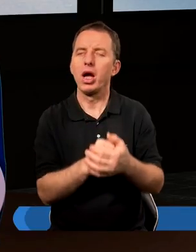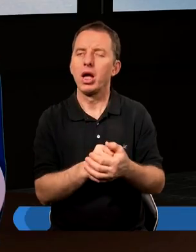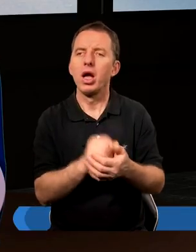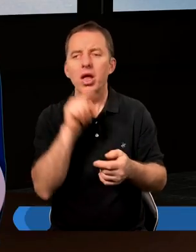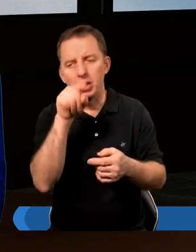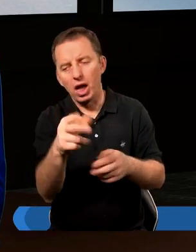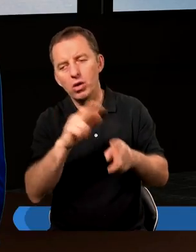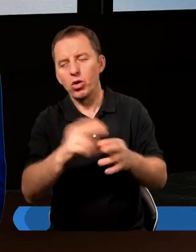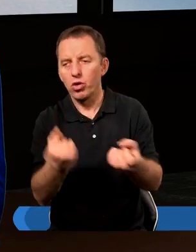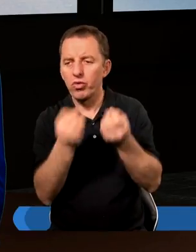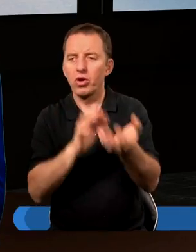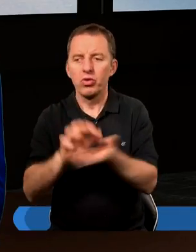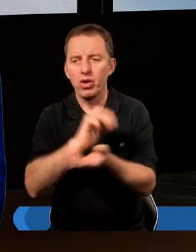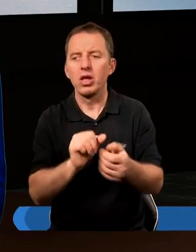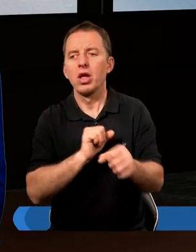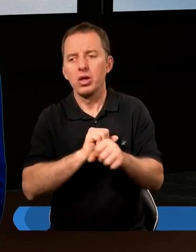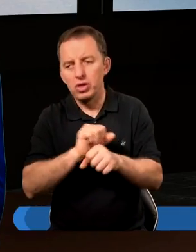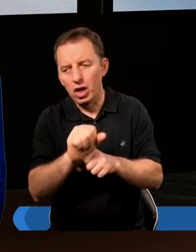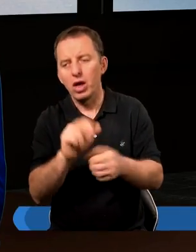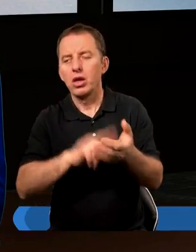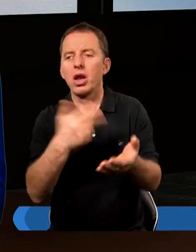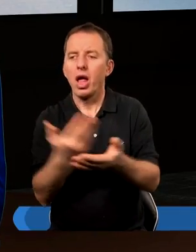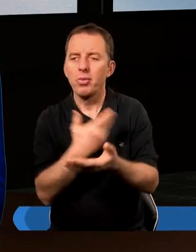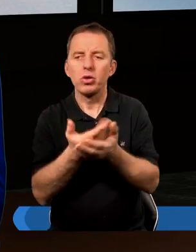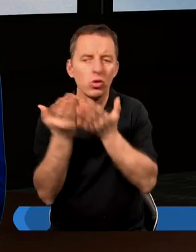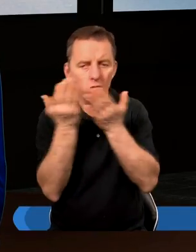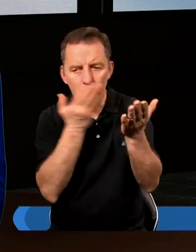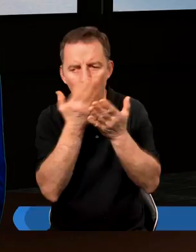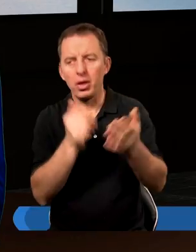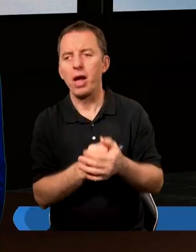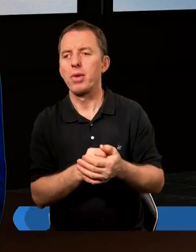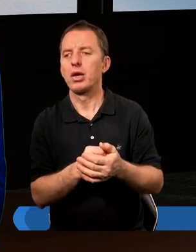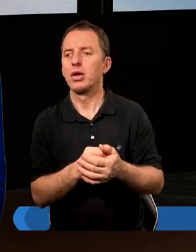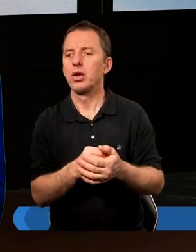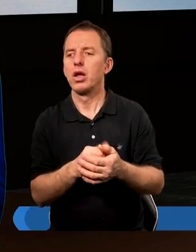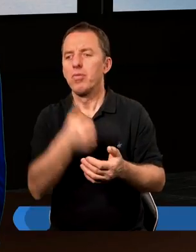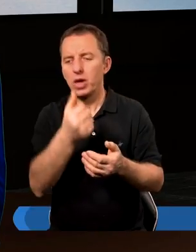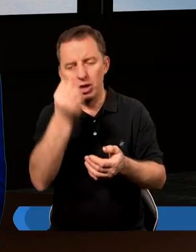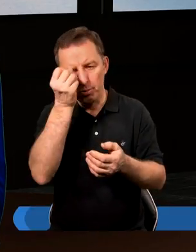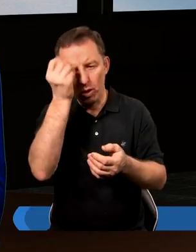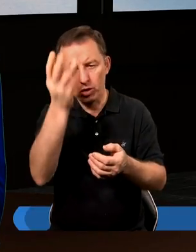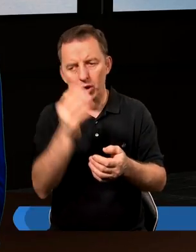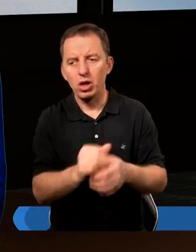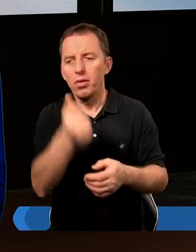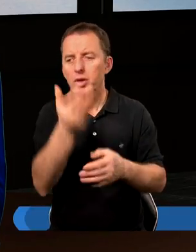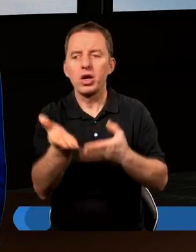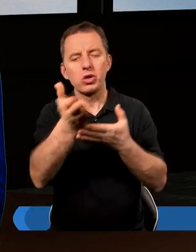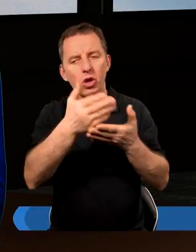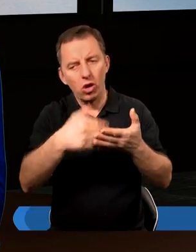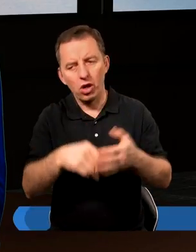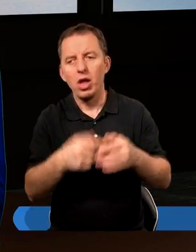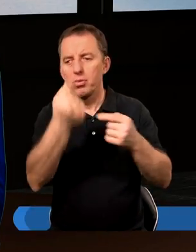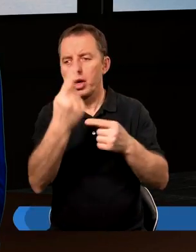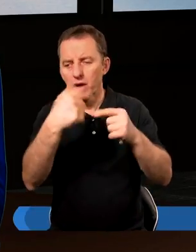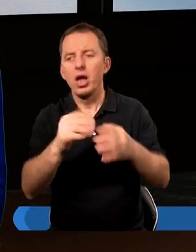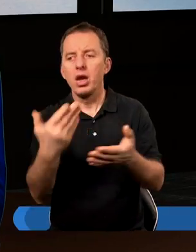Tym, który stworzył świat, jest Chrystus. Już na początku czytamy w I Mojżeszowej, pierwszy rozdział,